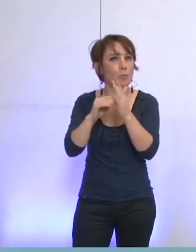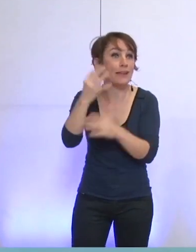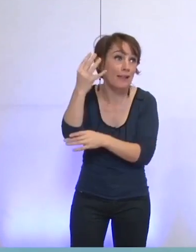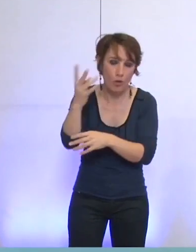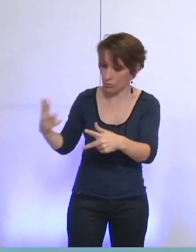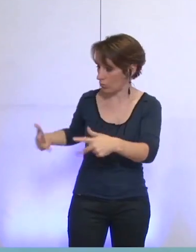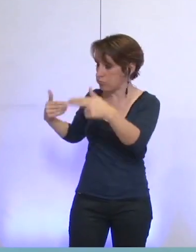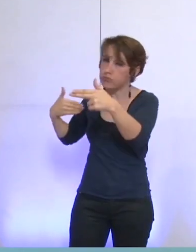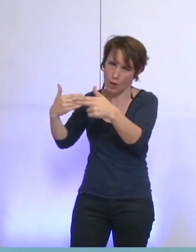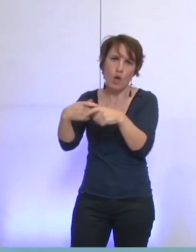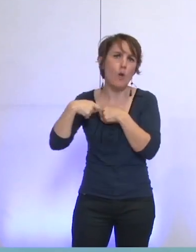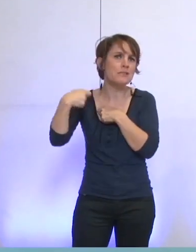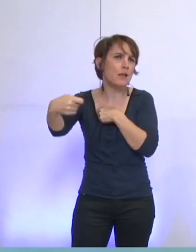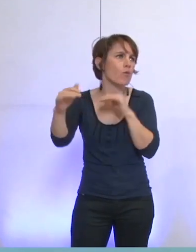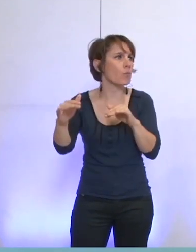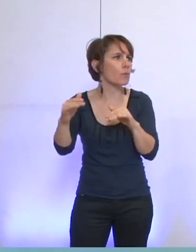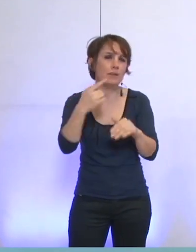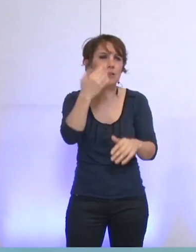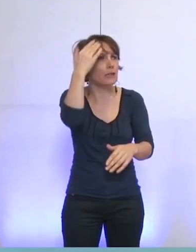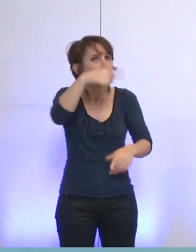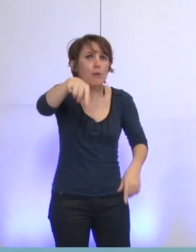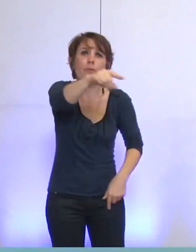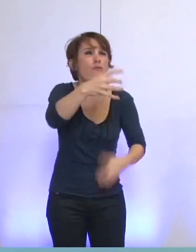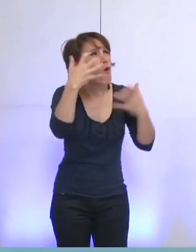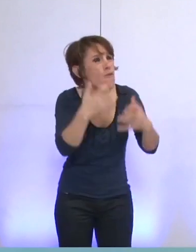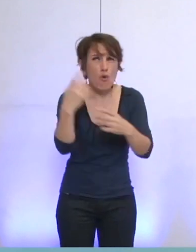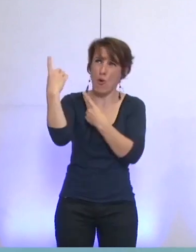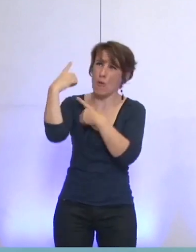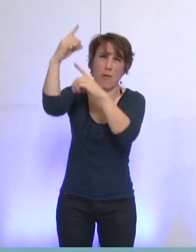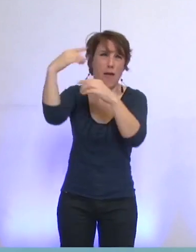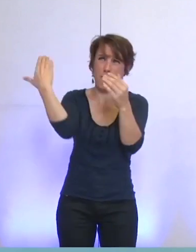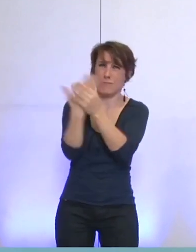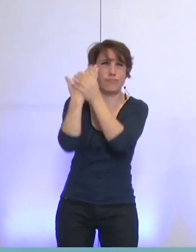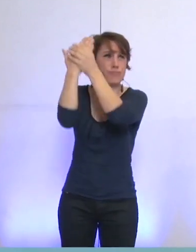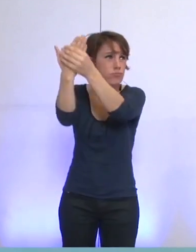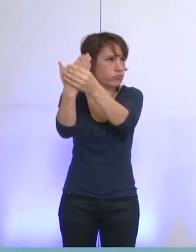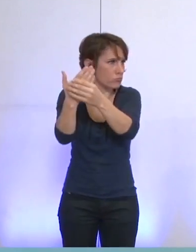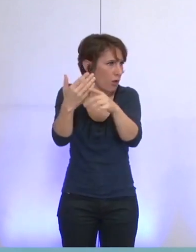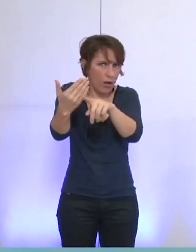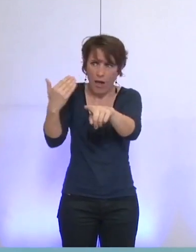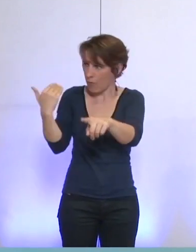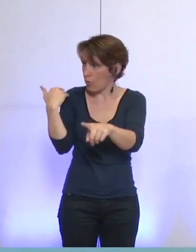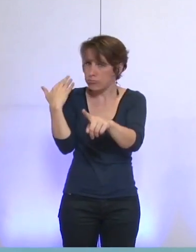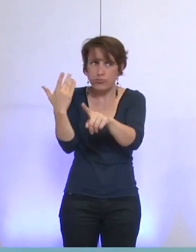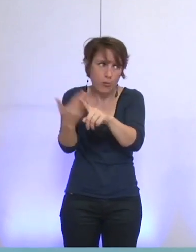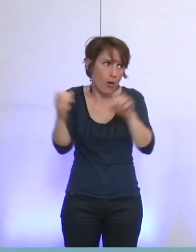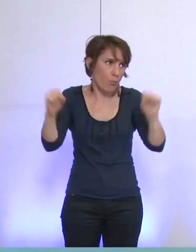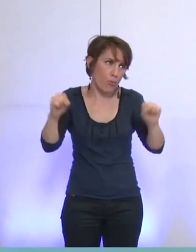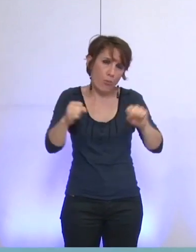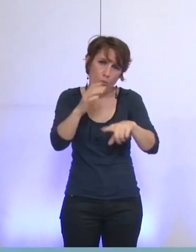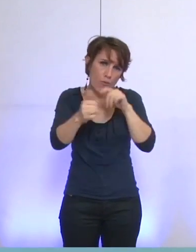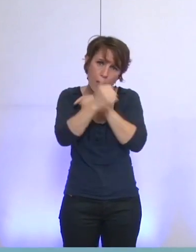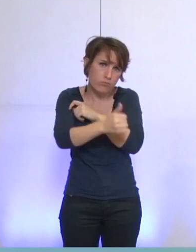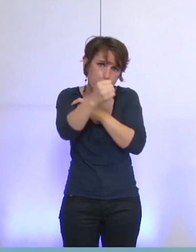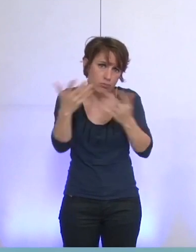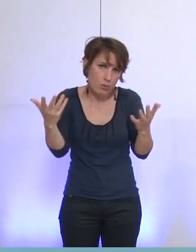ardente de défendre et de déposer un mémoire, évidemment, cela aurait pu être le cas dans les